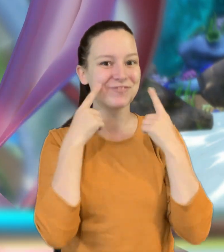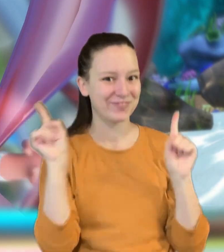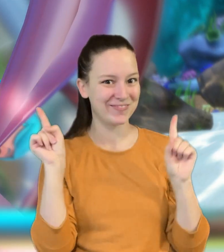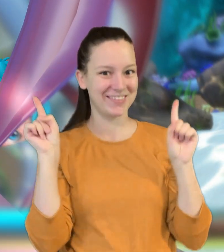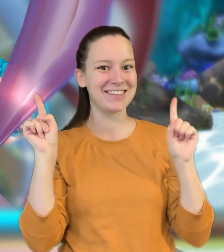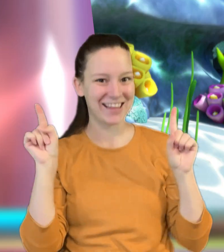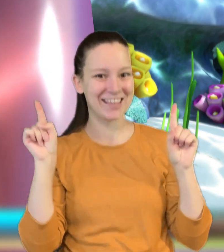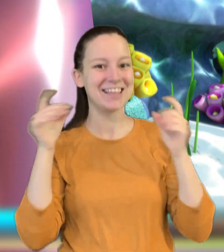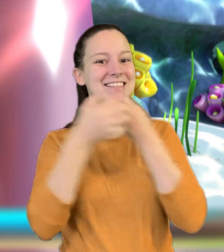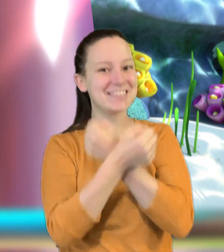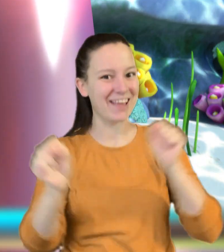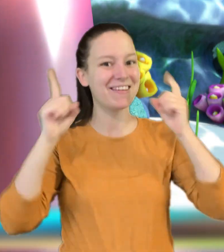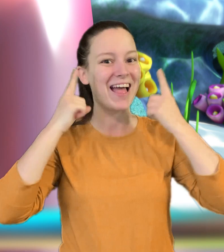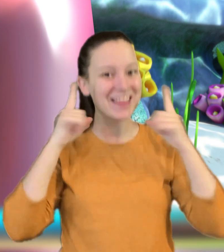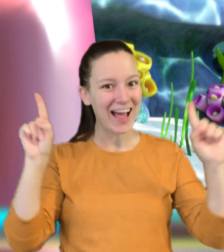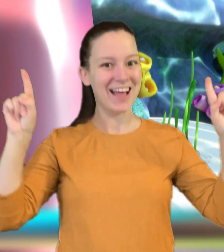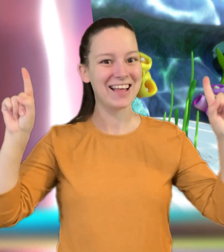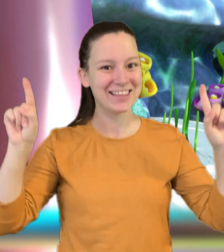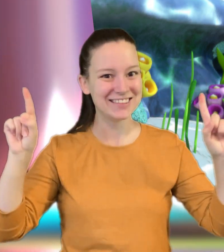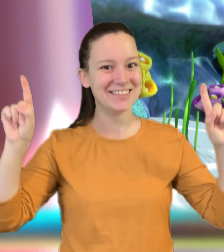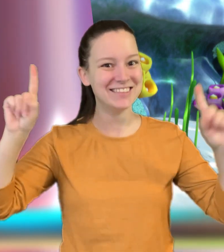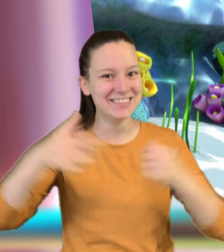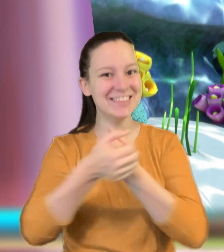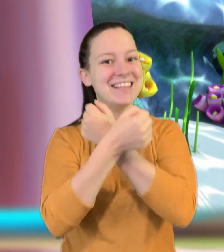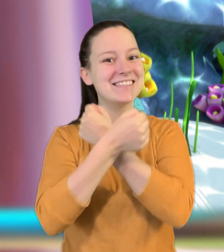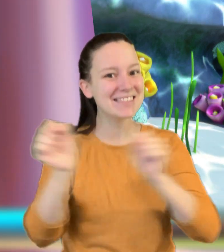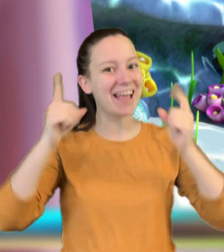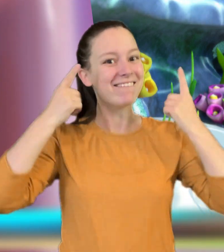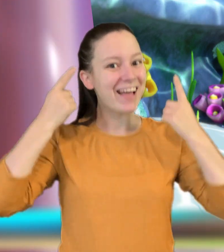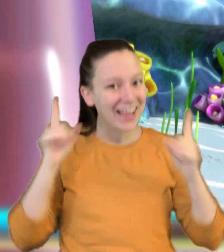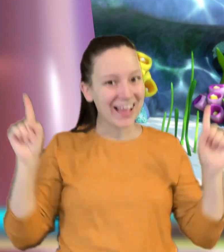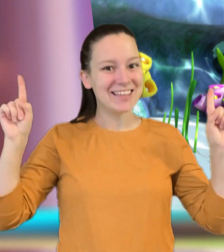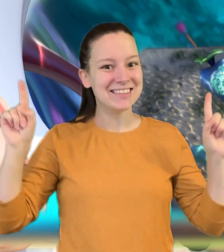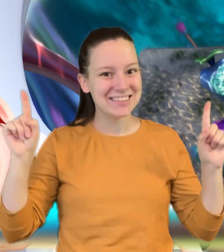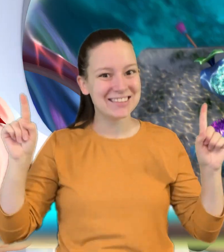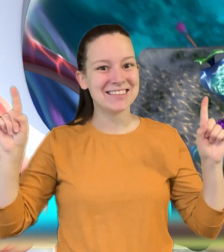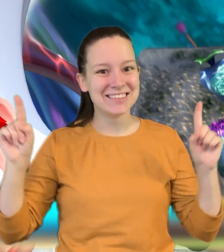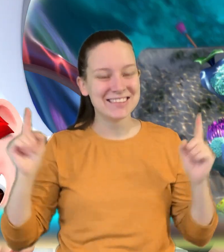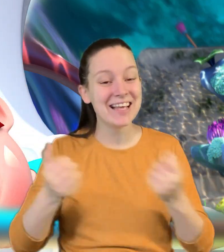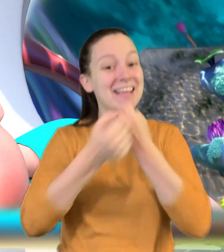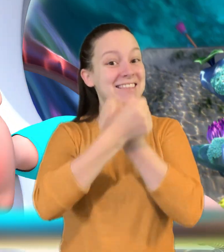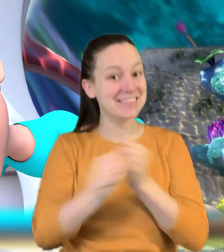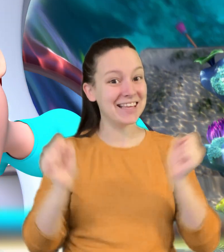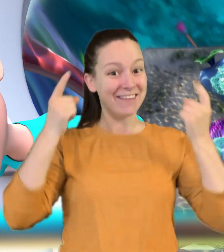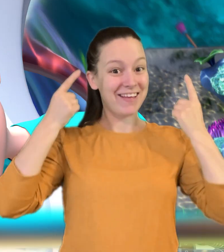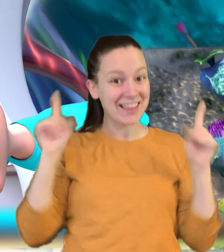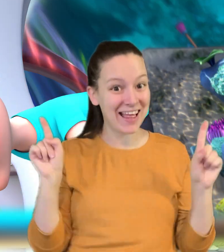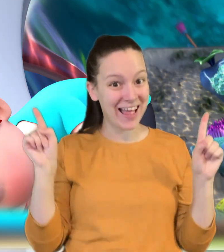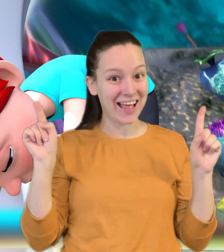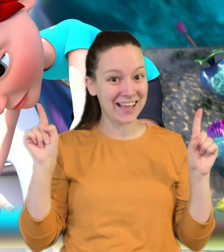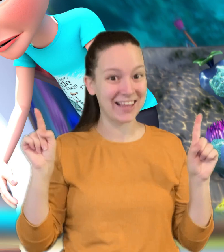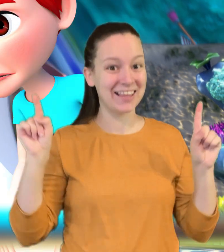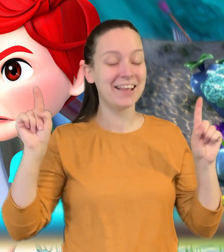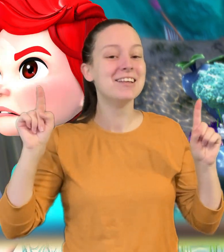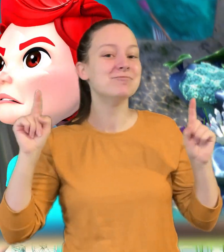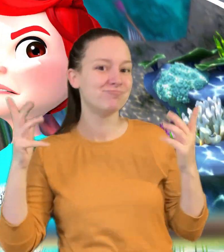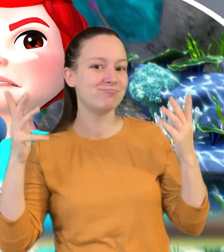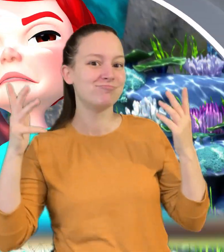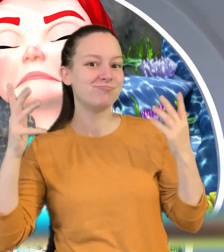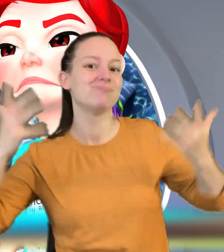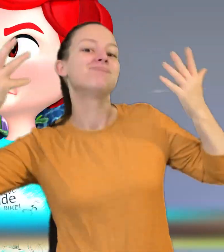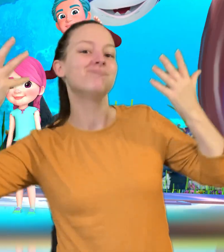sicher, endlich sicher, wir sind froh, Yippie, Hurra,